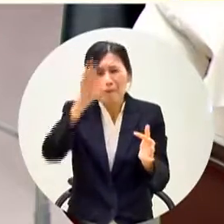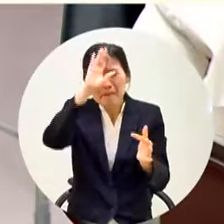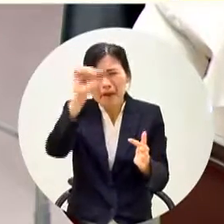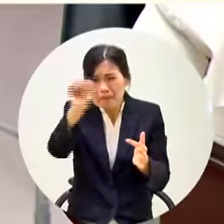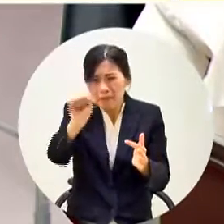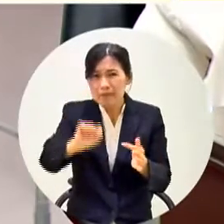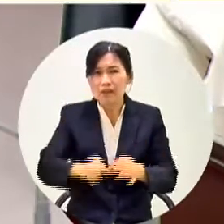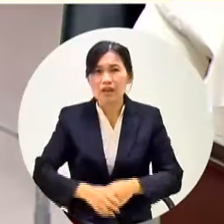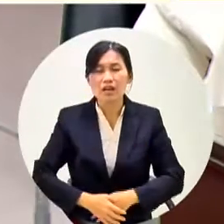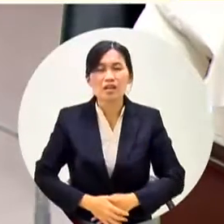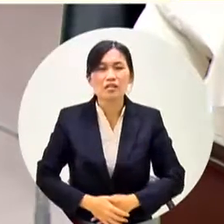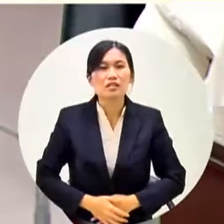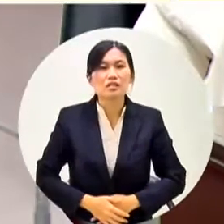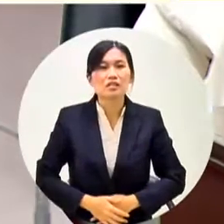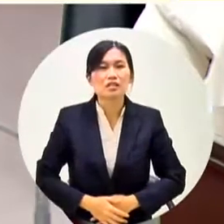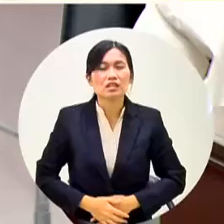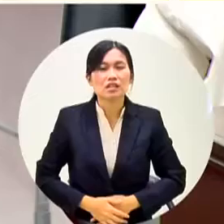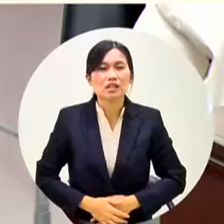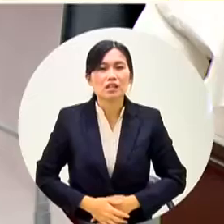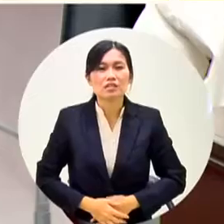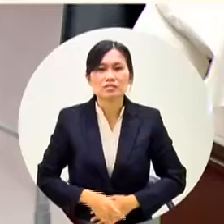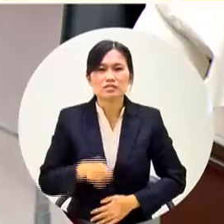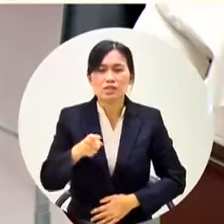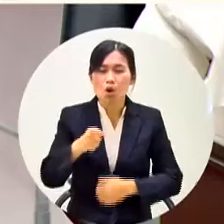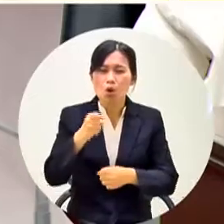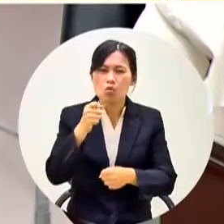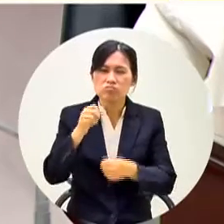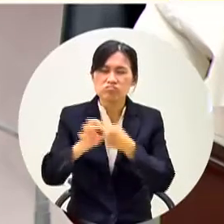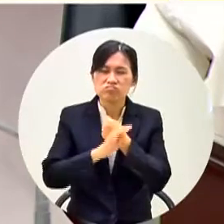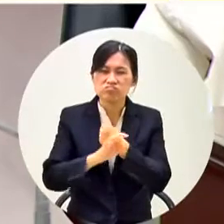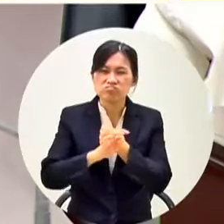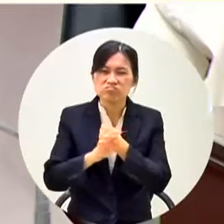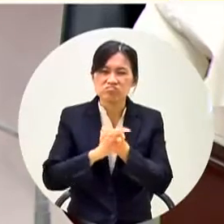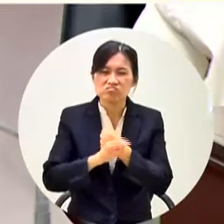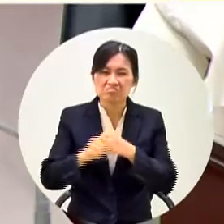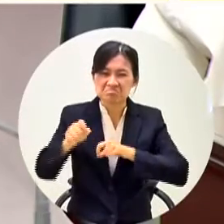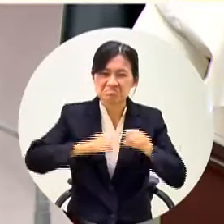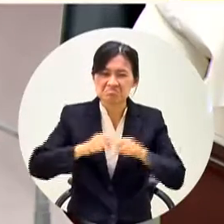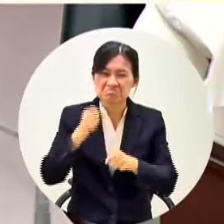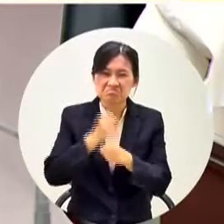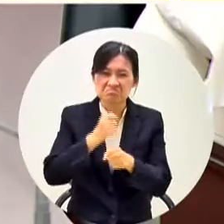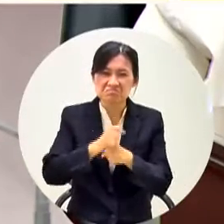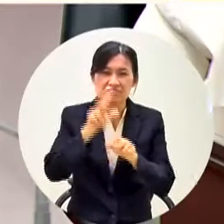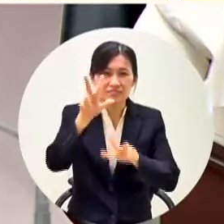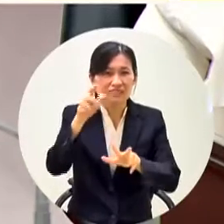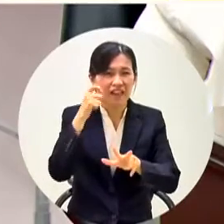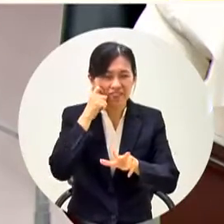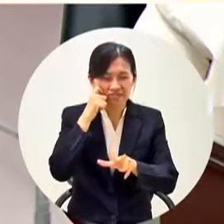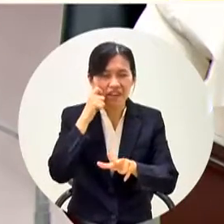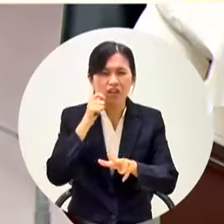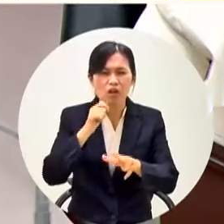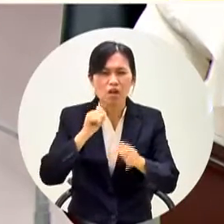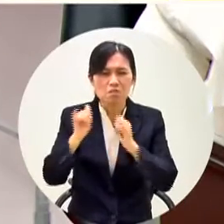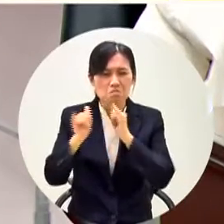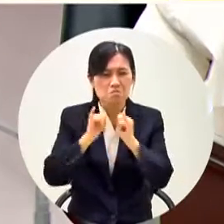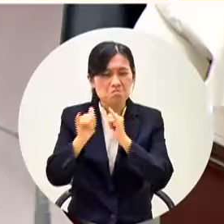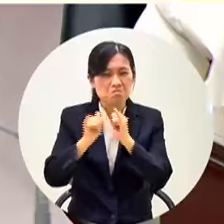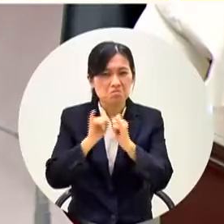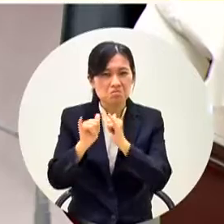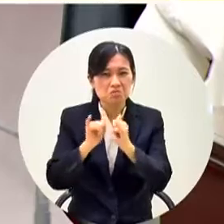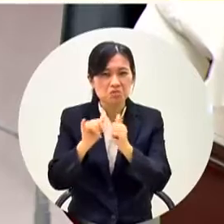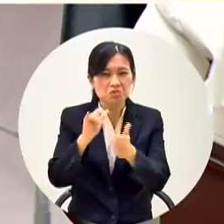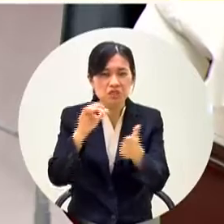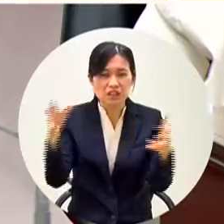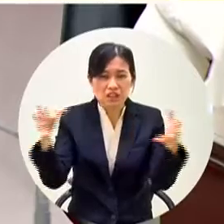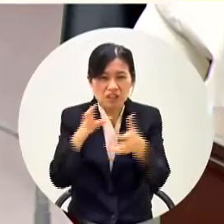重這樣的實驗計畫歷屆以來都沒有完全落實全民學英文的概念剛剛本席所